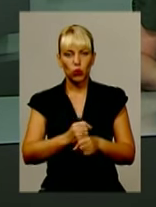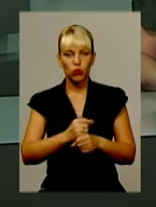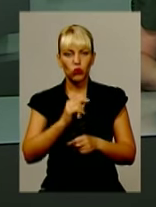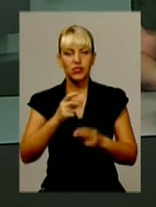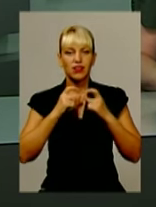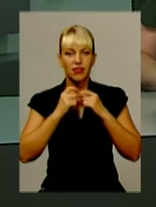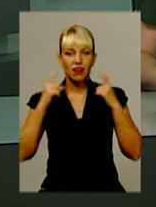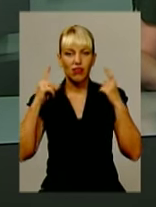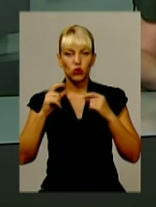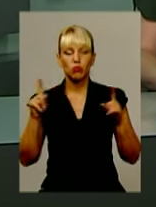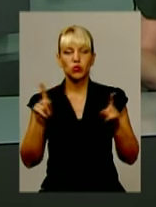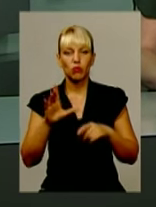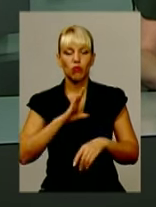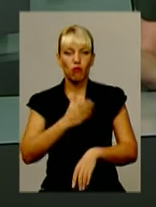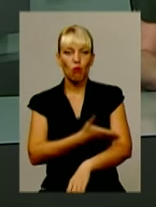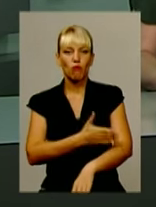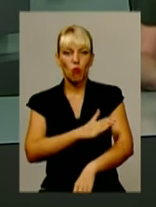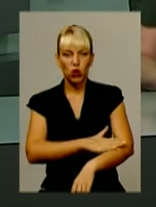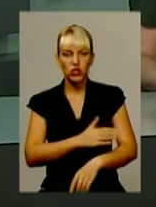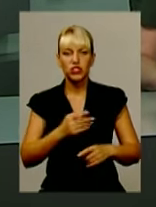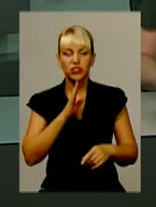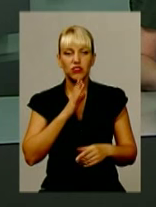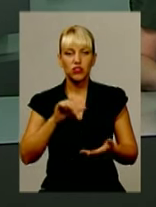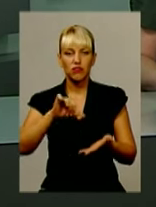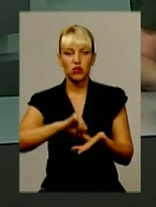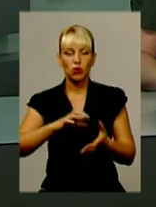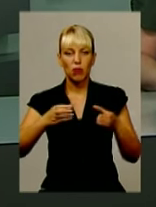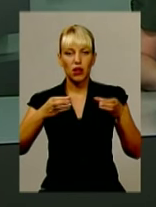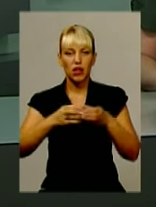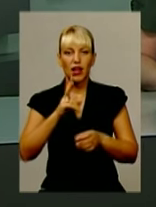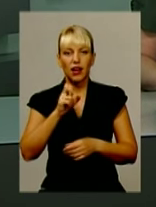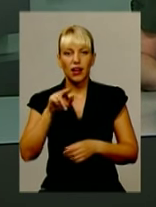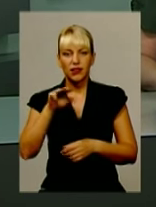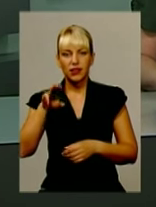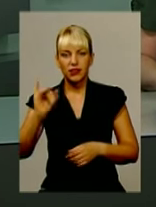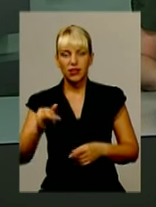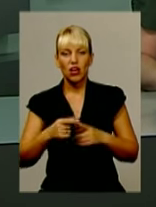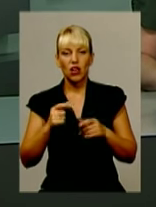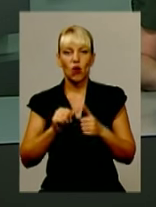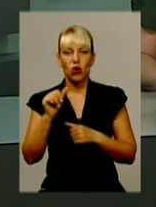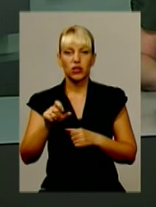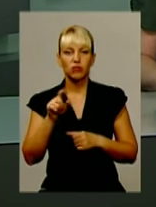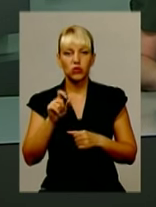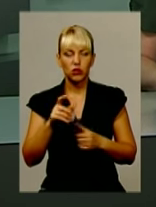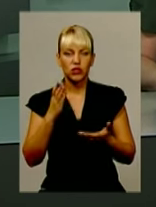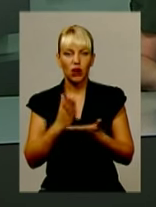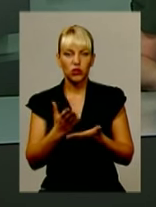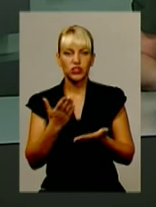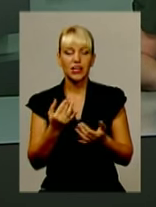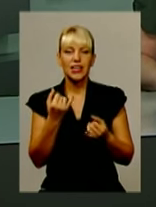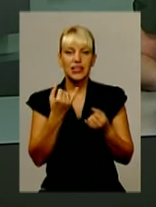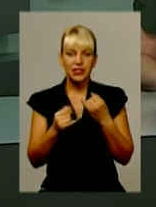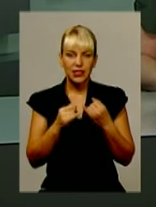G1, що відбувся в Польщі. Дівчина виступала в віковій групі кадети. Окрім золота, в арсеналі збірної області – срібна та